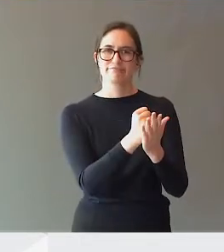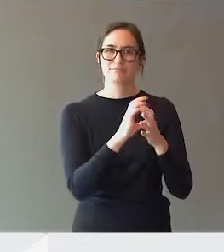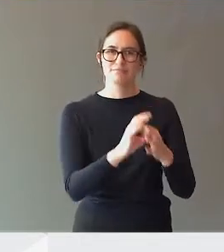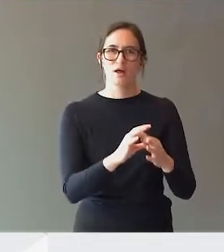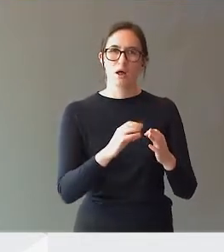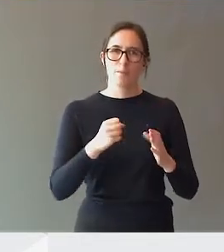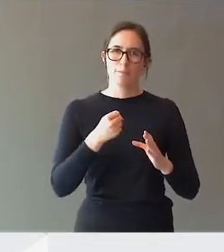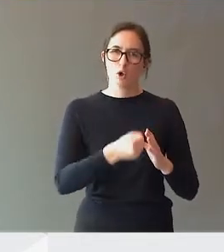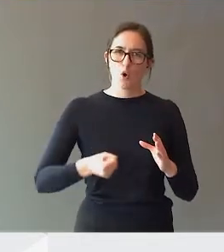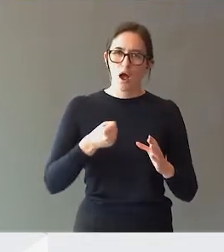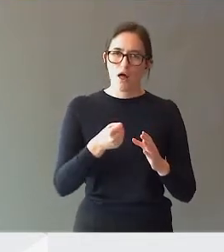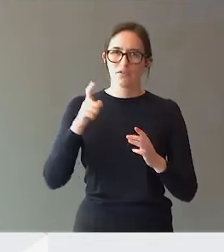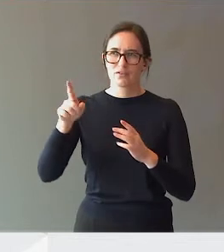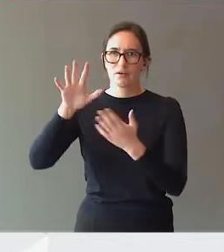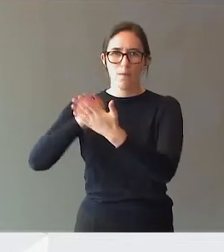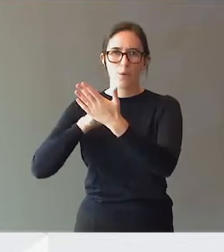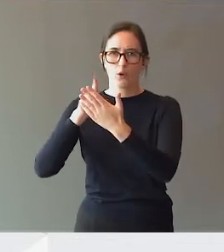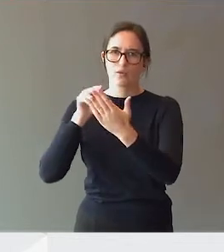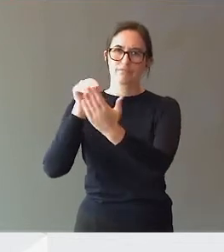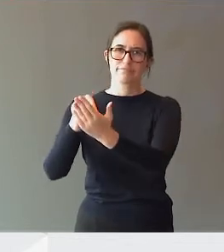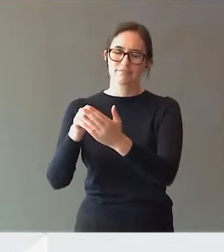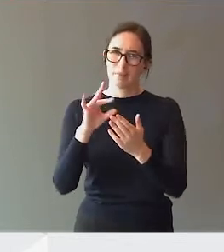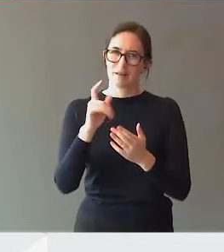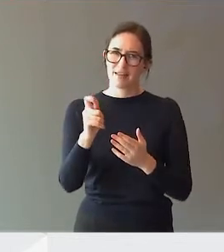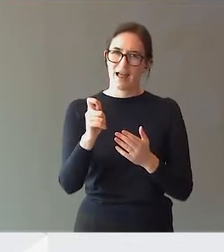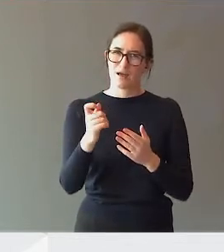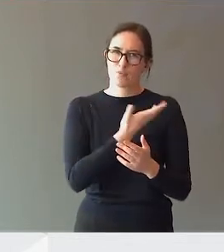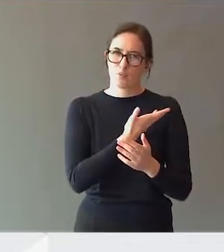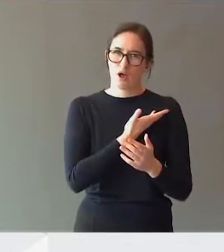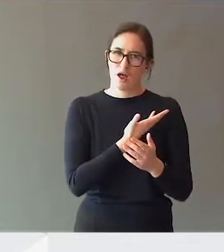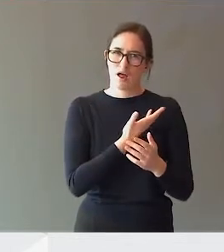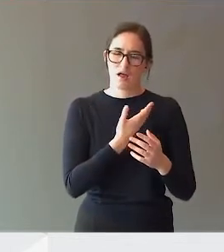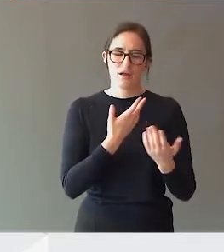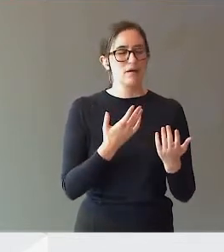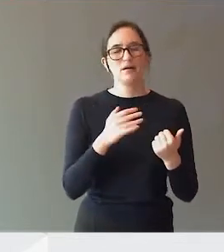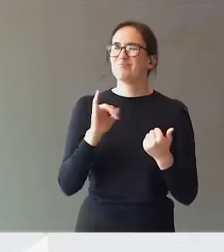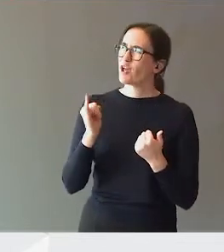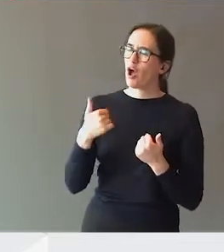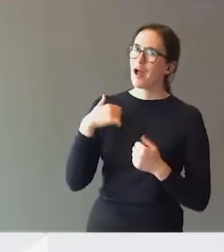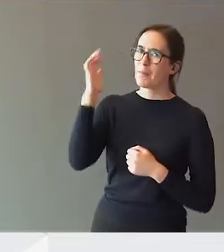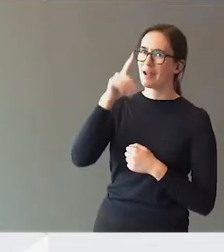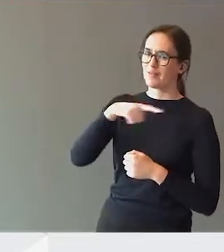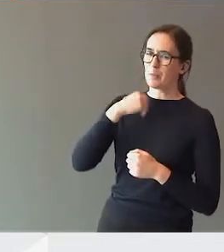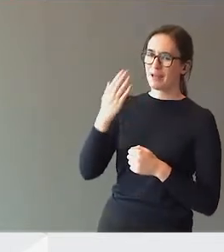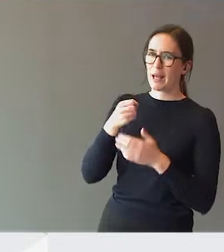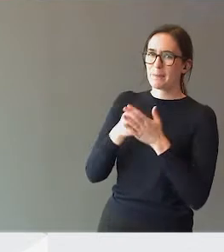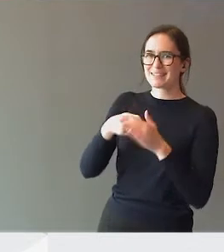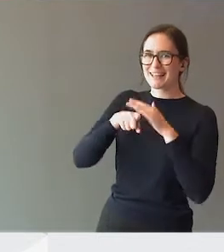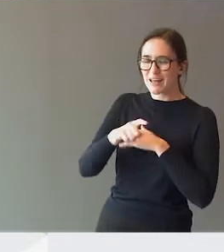forsøker å putte på PP-tjenesten. Er det riktig? Jeg mener vel at vi blir presset inn i å være byråkrater til en viss grad,